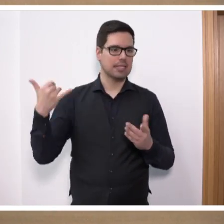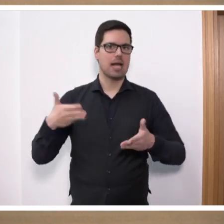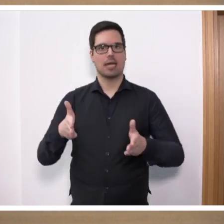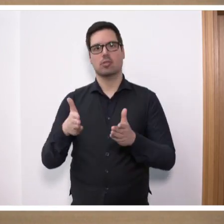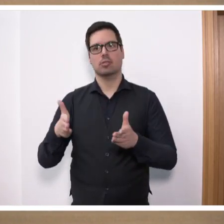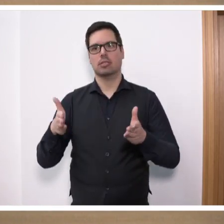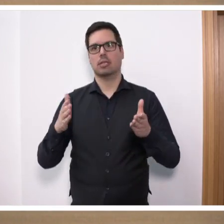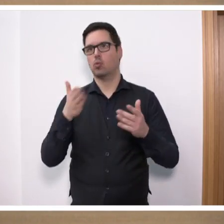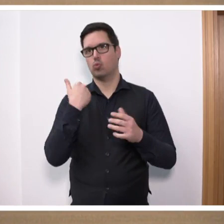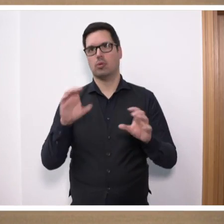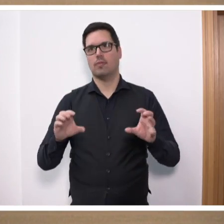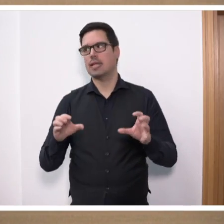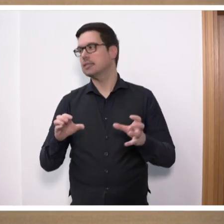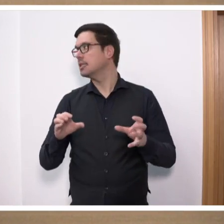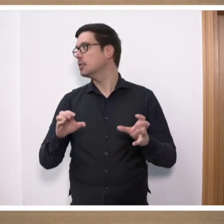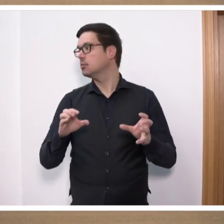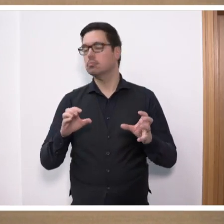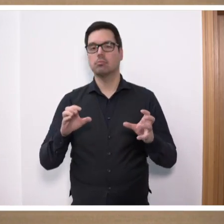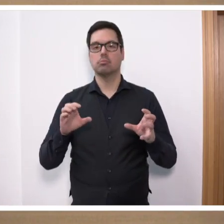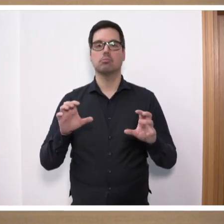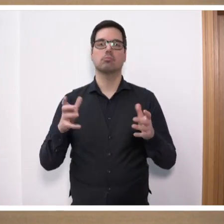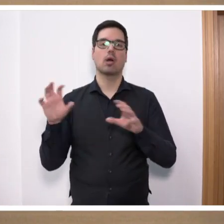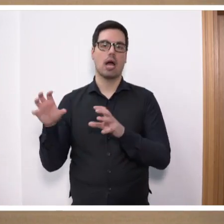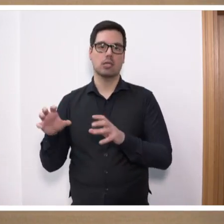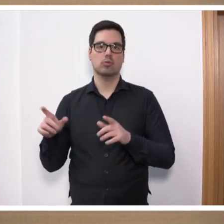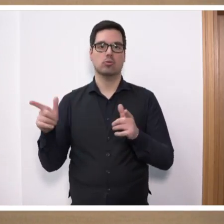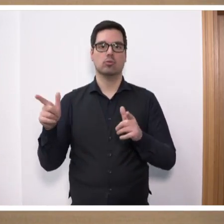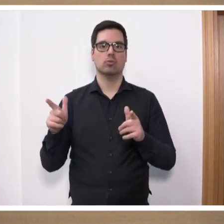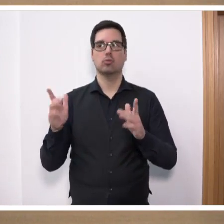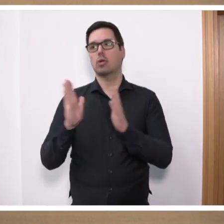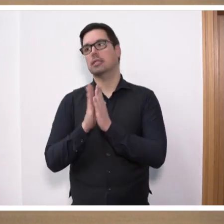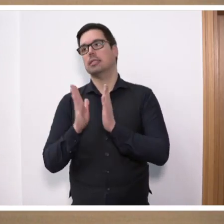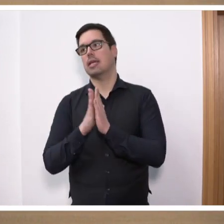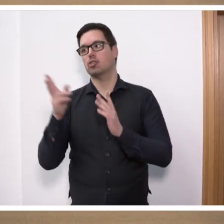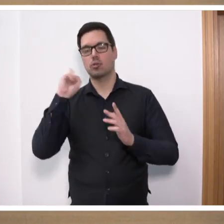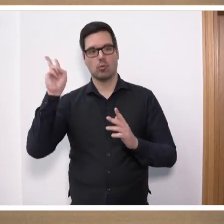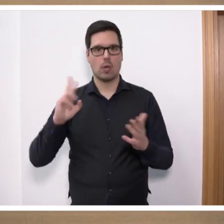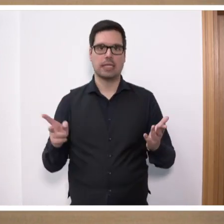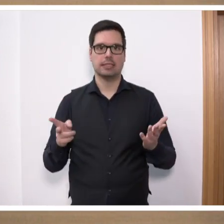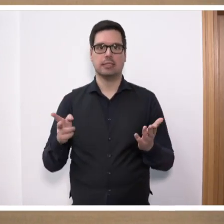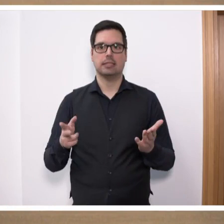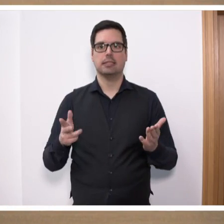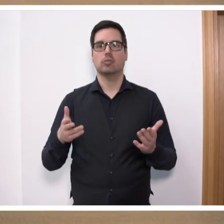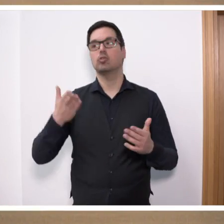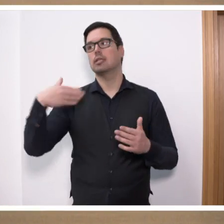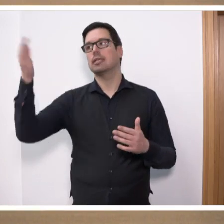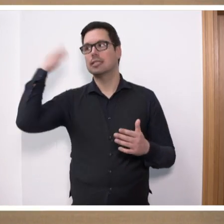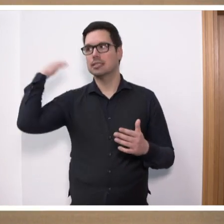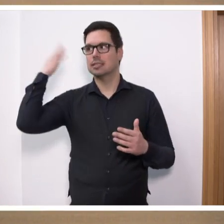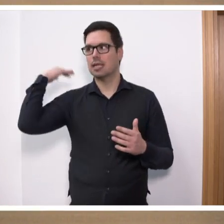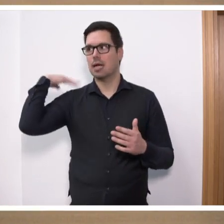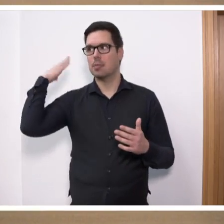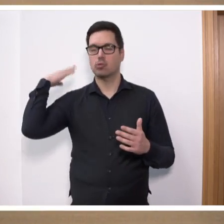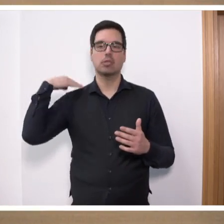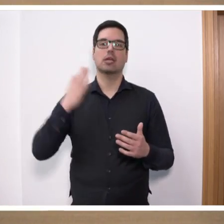Radio noch Fernsehen gehabt, da hat man die hochdeutsche Sprache in der Kirche gehört und sonst nirgends. Das heißt also damals schon und ich selber